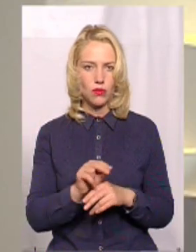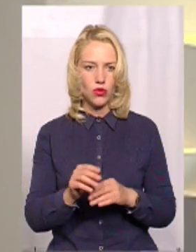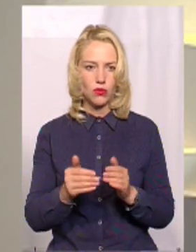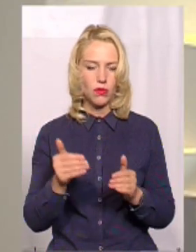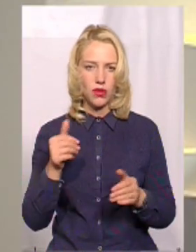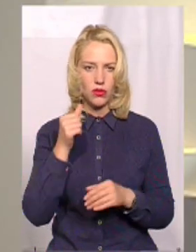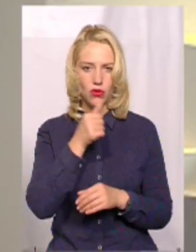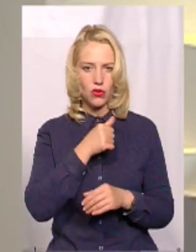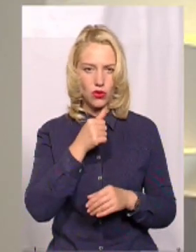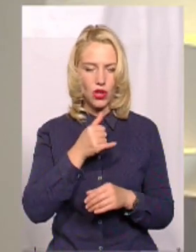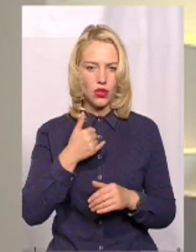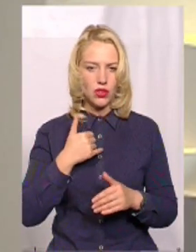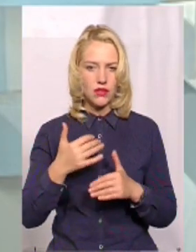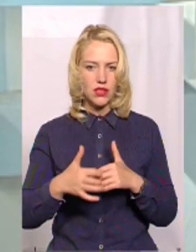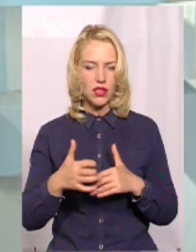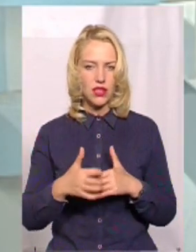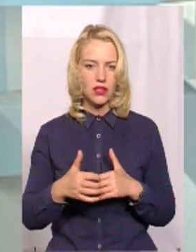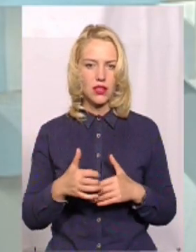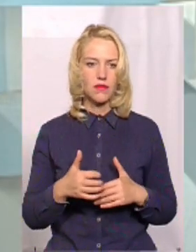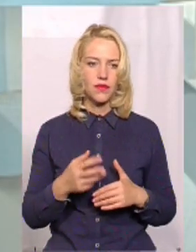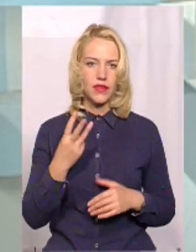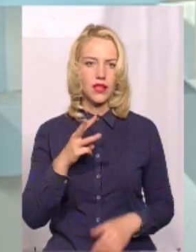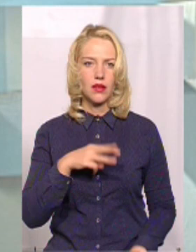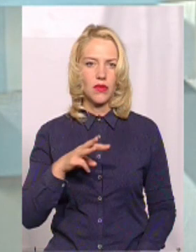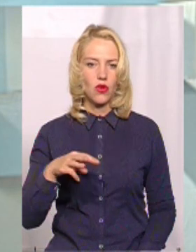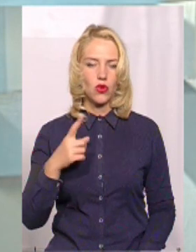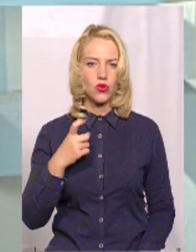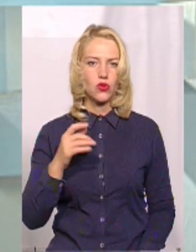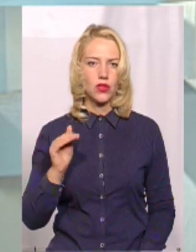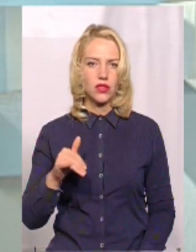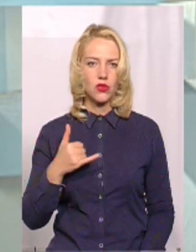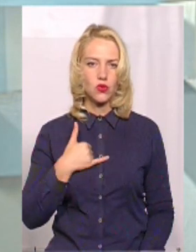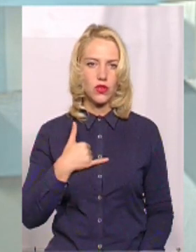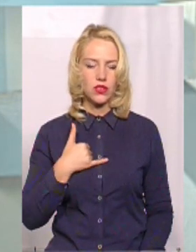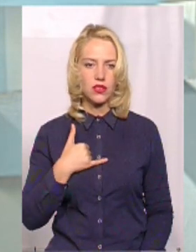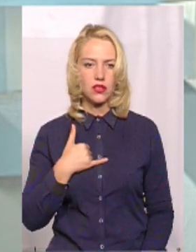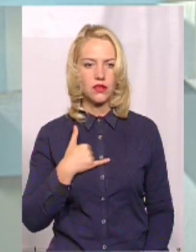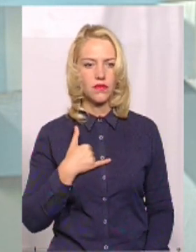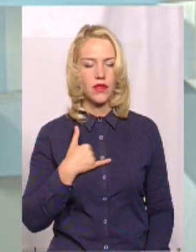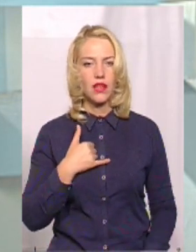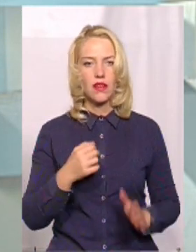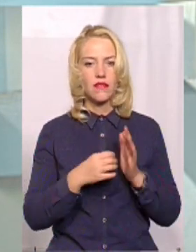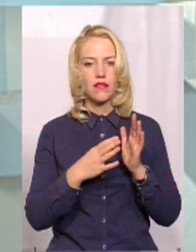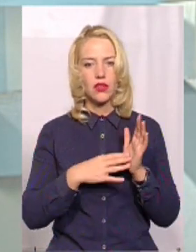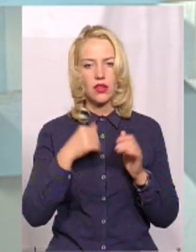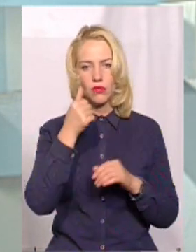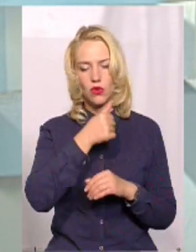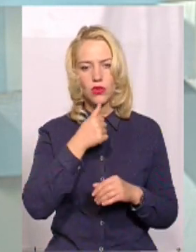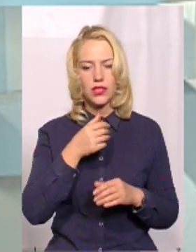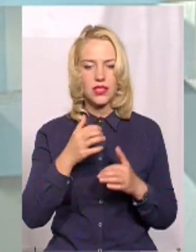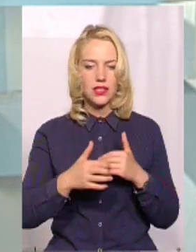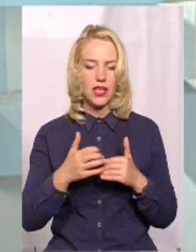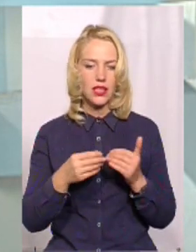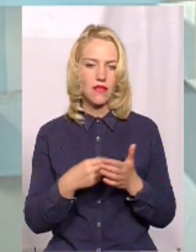попереднього року це в нас вийшло середнє 3 мільйони 100 тисяч, а в нас в 19-му році середня